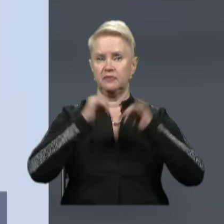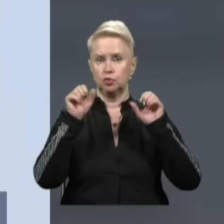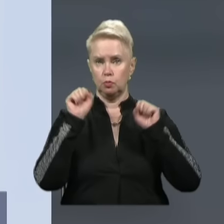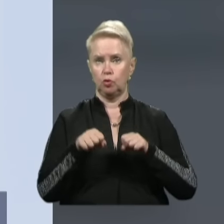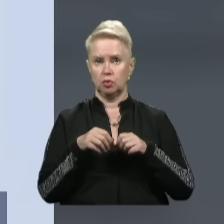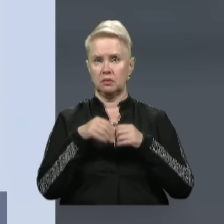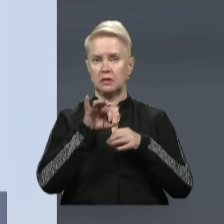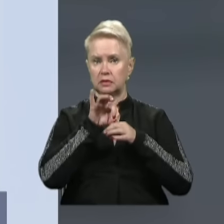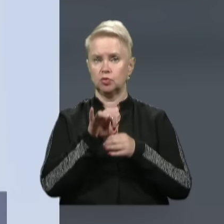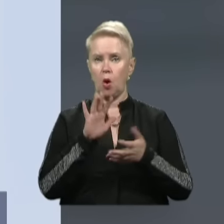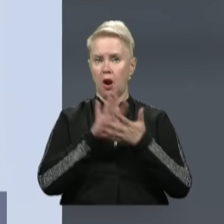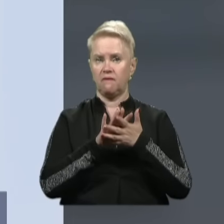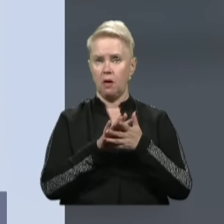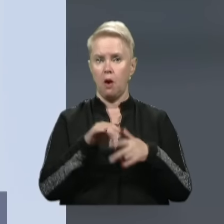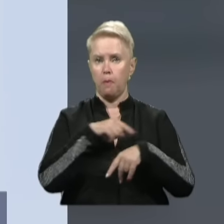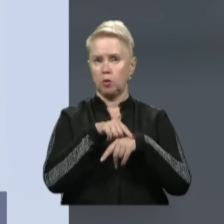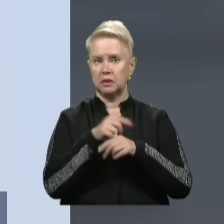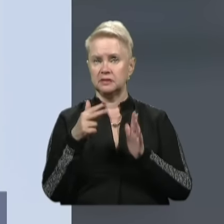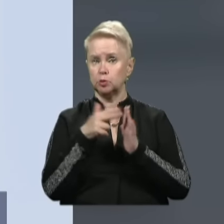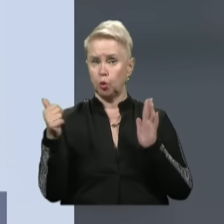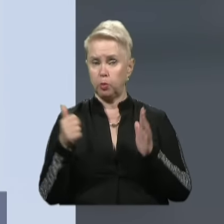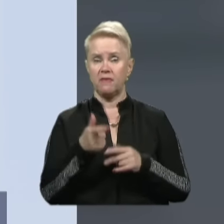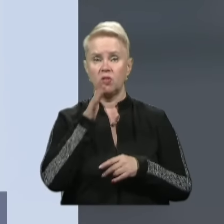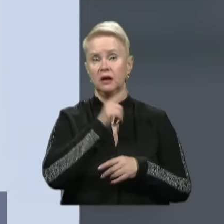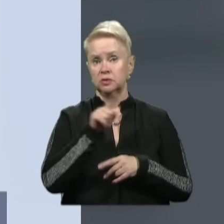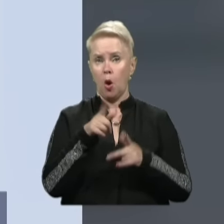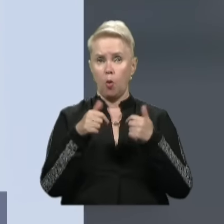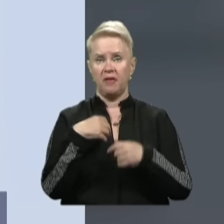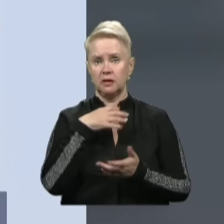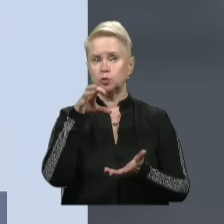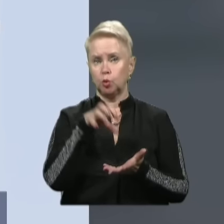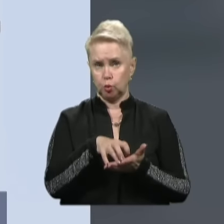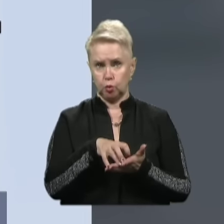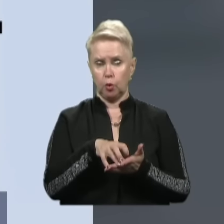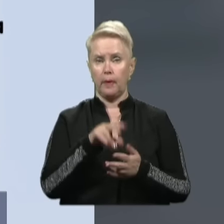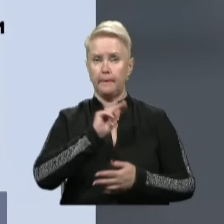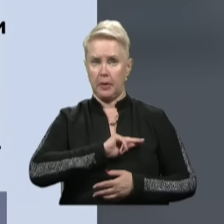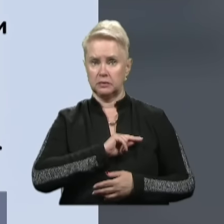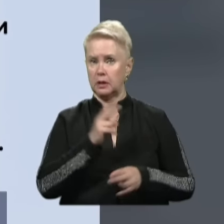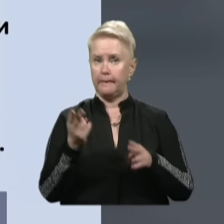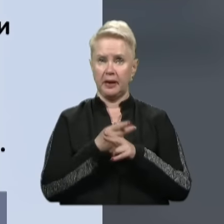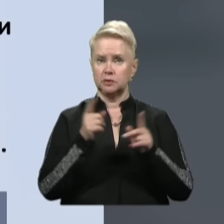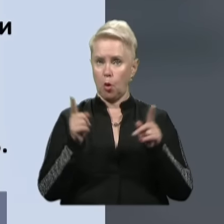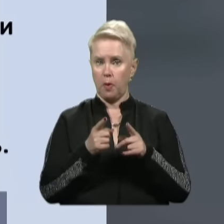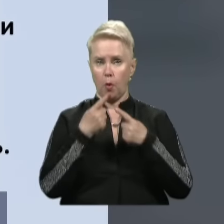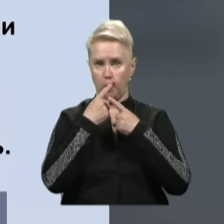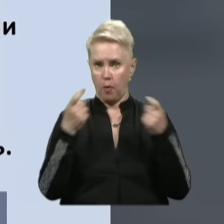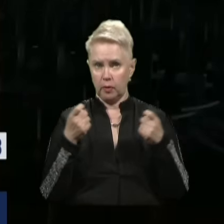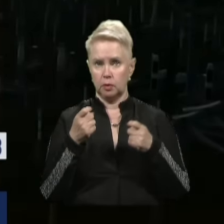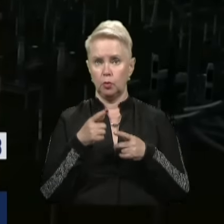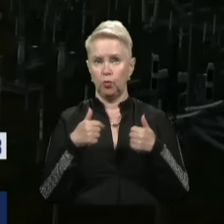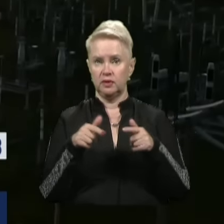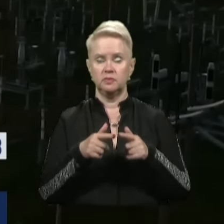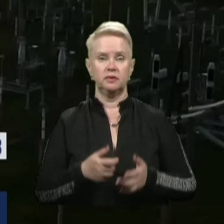можуть вдатись до графіків погодинних знеструмлень. Водночас об'єкти критичної інфраструктури працюватимуть без обмежень, повідомили у